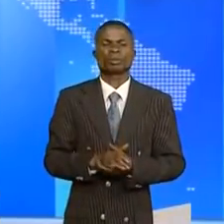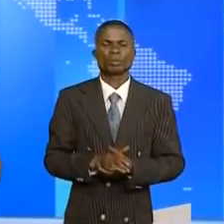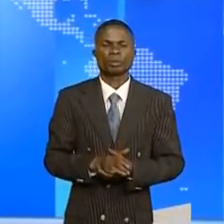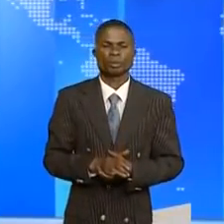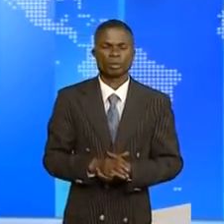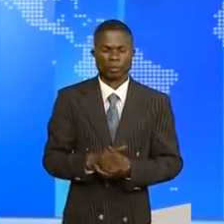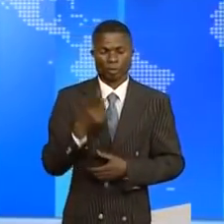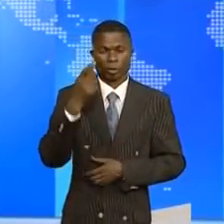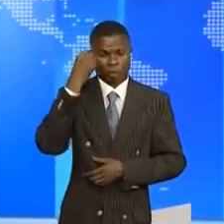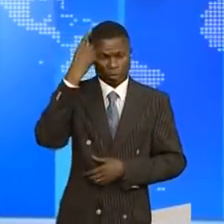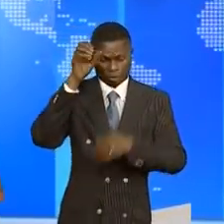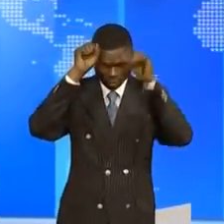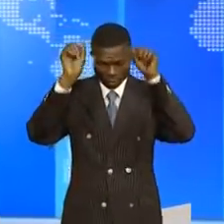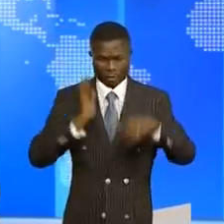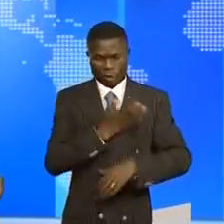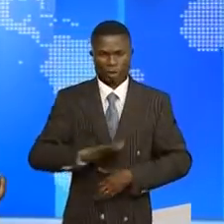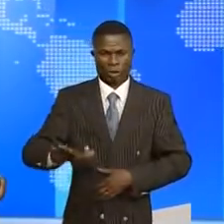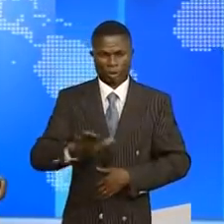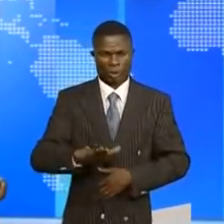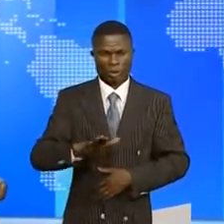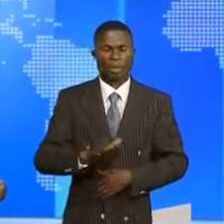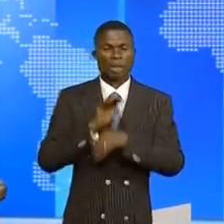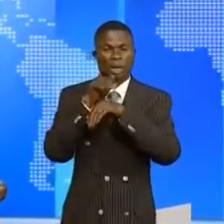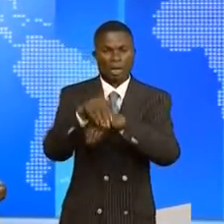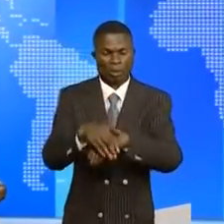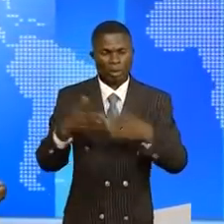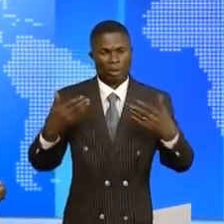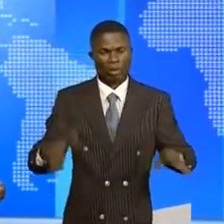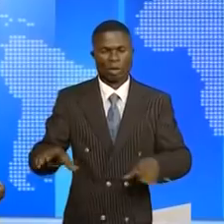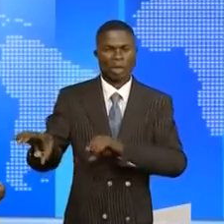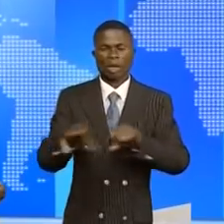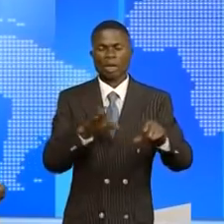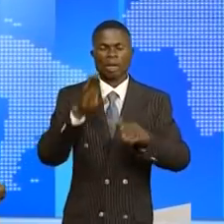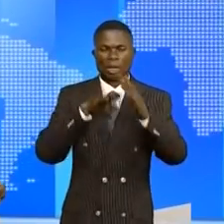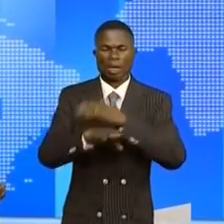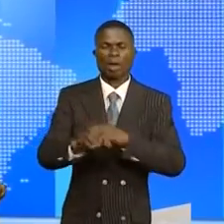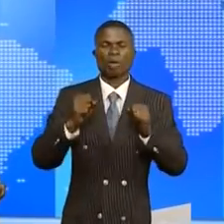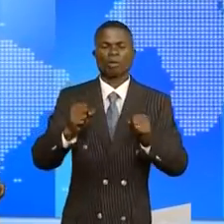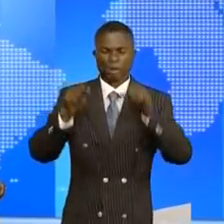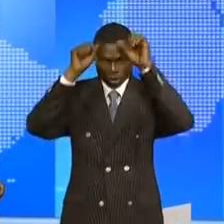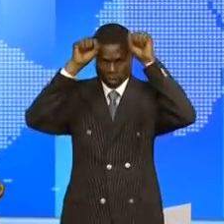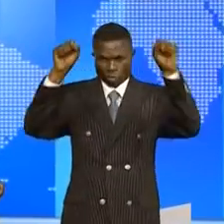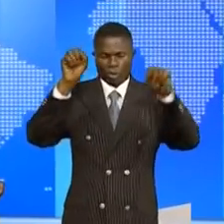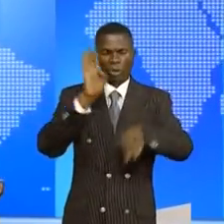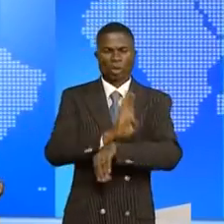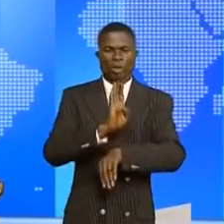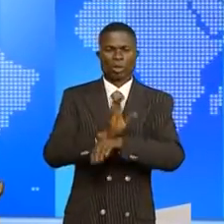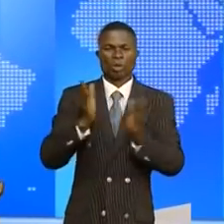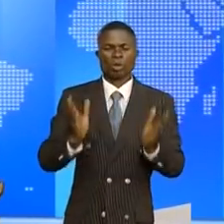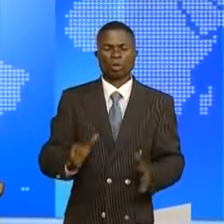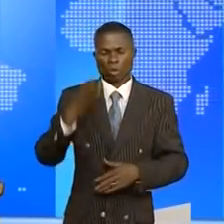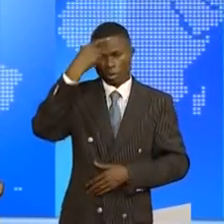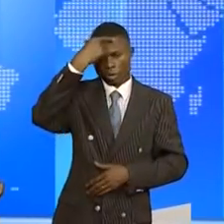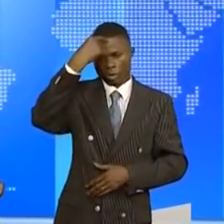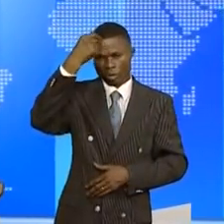Vous avez compris que le président de République a déjà assisté à la cérémonie d'investiture du président congolais Denis Sassou